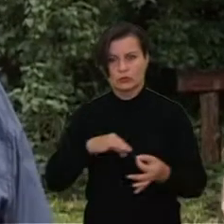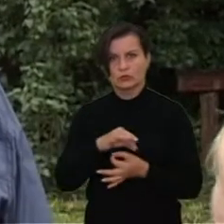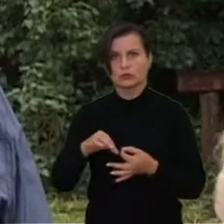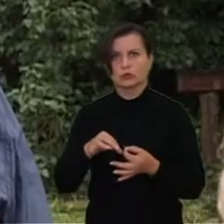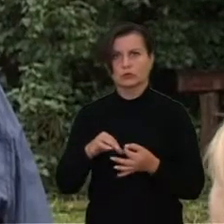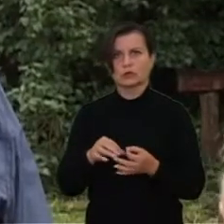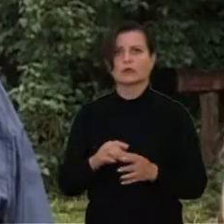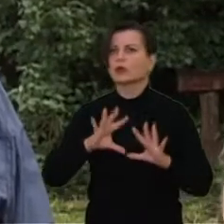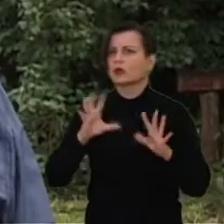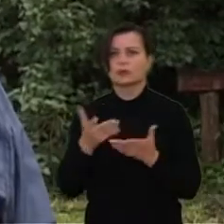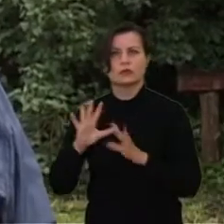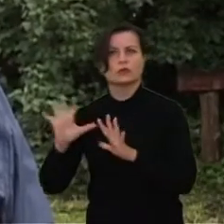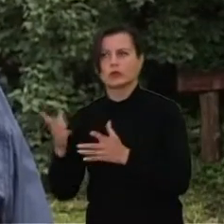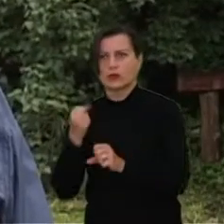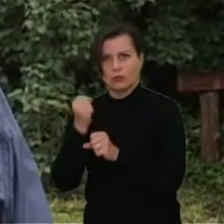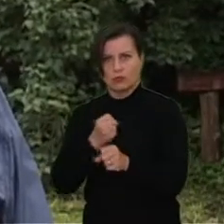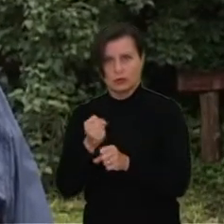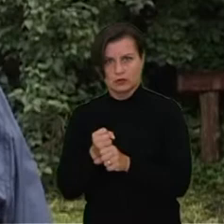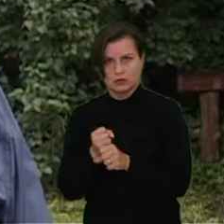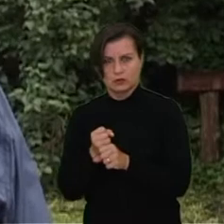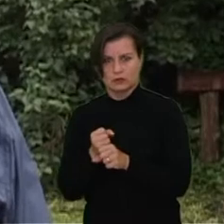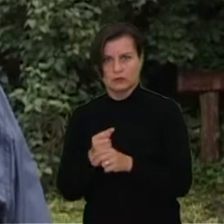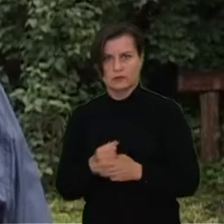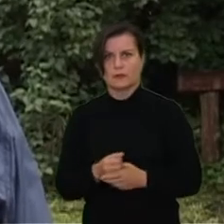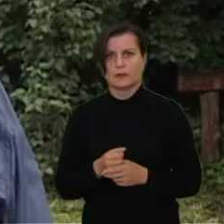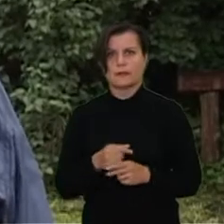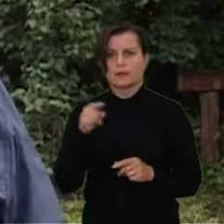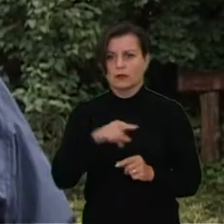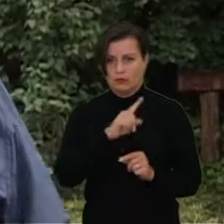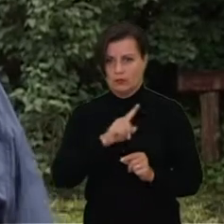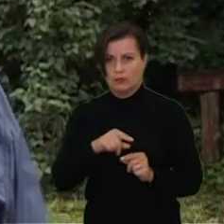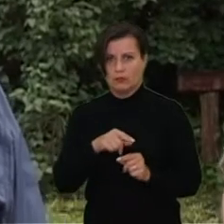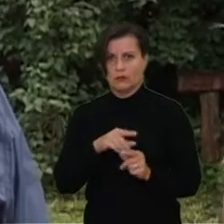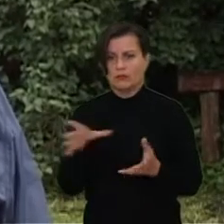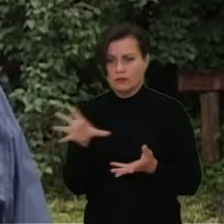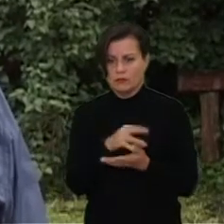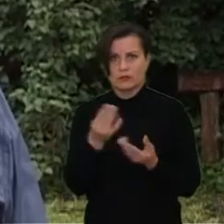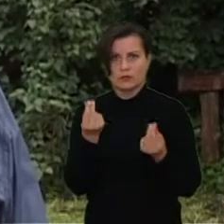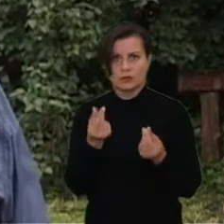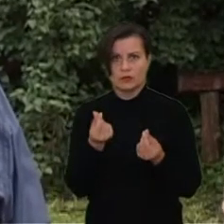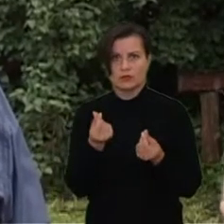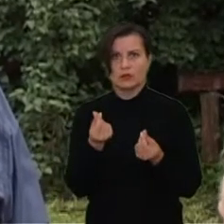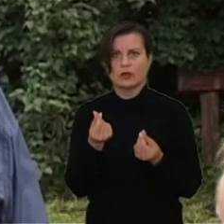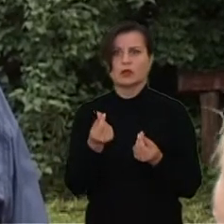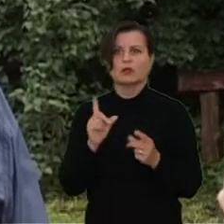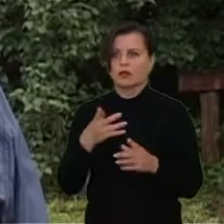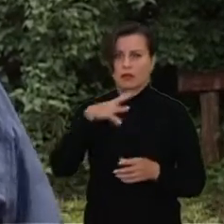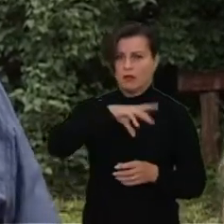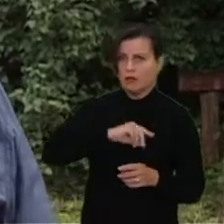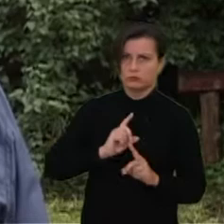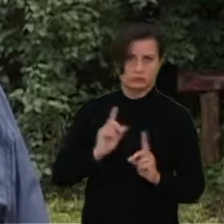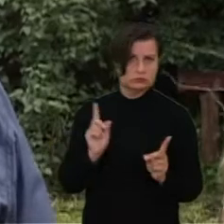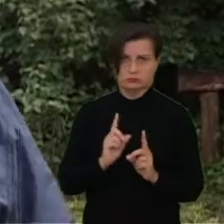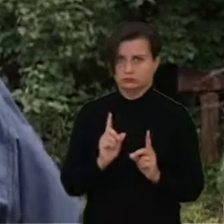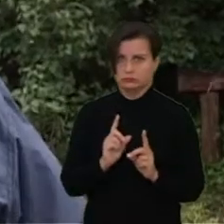kažkokį pareimimą, kažkur kažką padaryti. Ir tie visi, sakykim, tos lėšos visos nuėna, neaugom, kažkokom